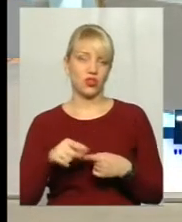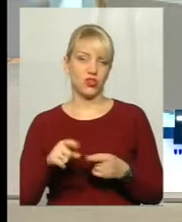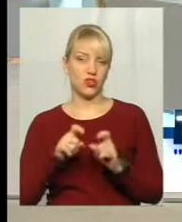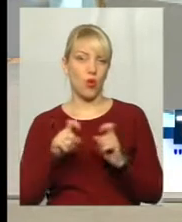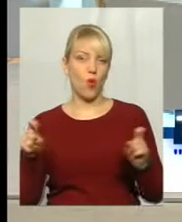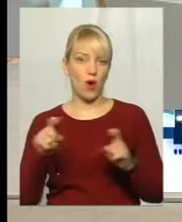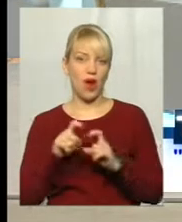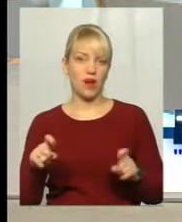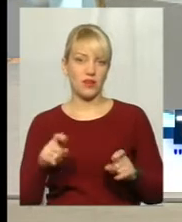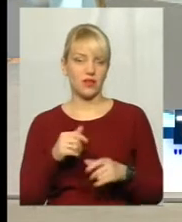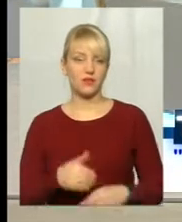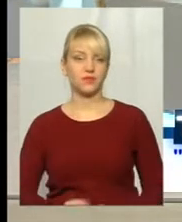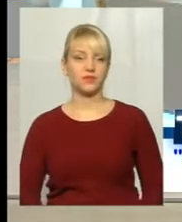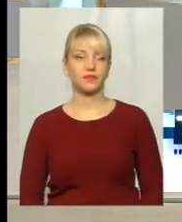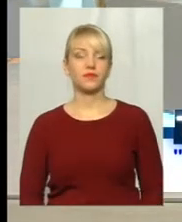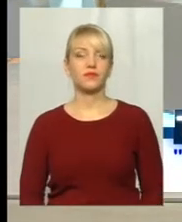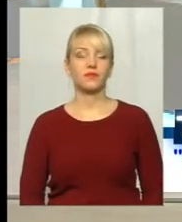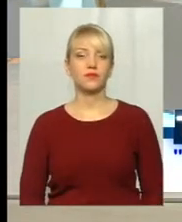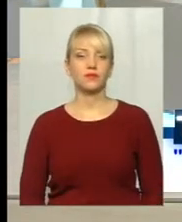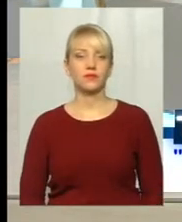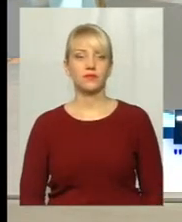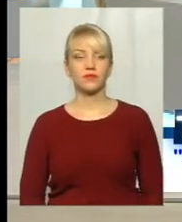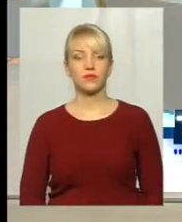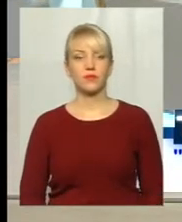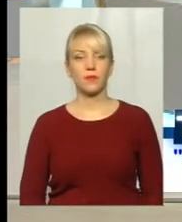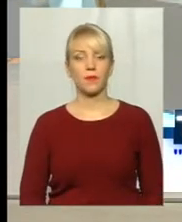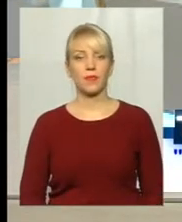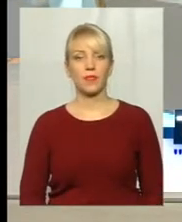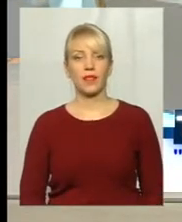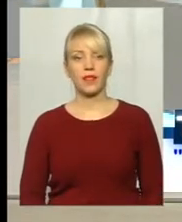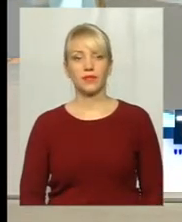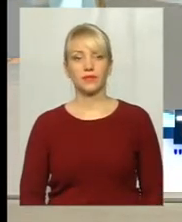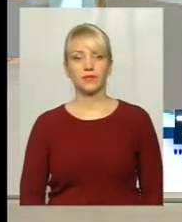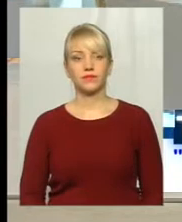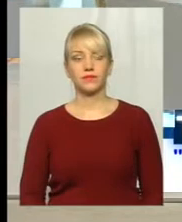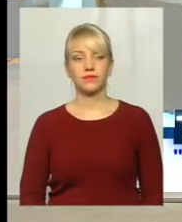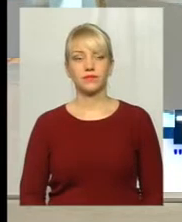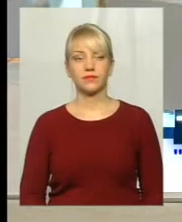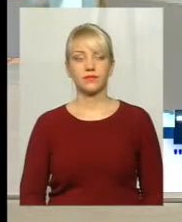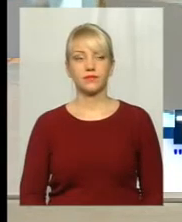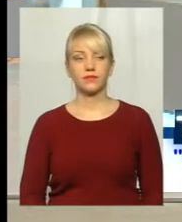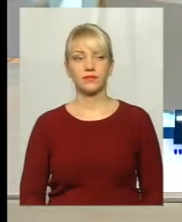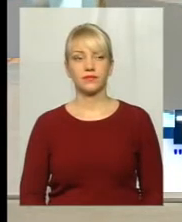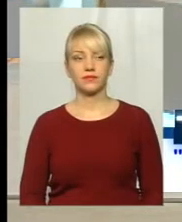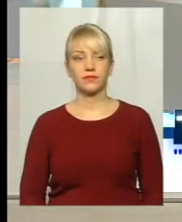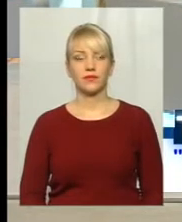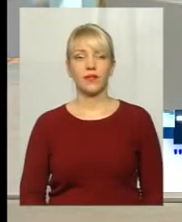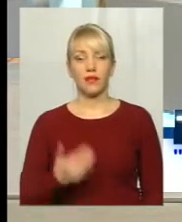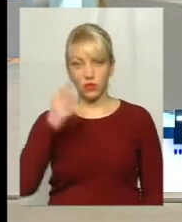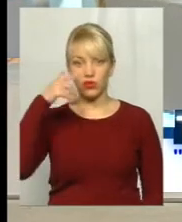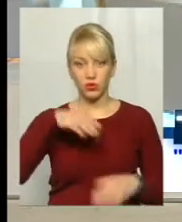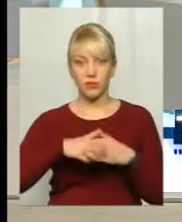Дякую за питання. Дякую, ми вас почували. Зрозуміли ситуацію, так? Ну, трошки не дуже я зрозуміла. Людина купила за